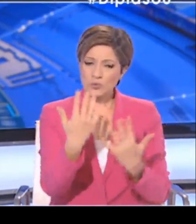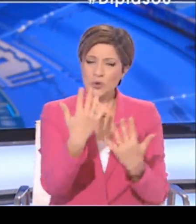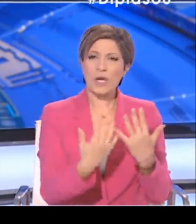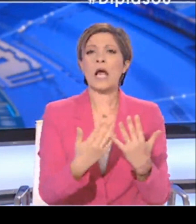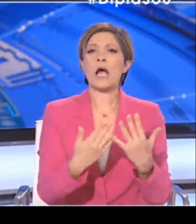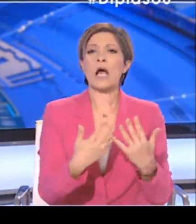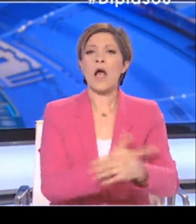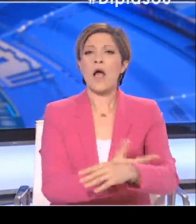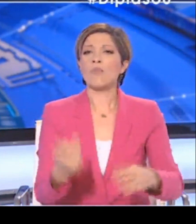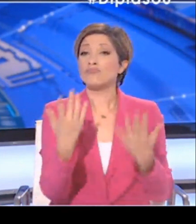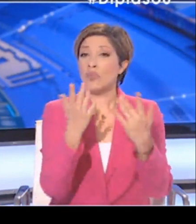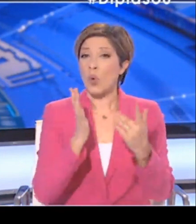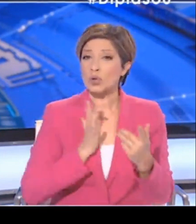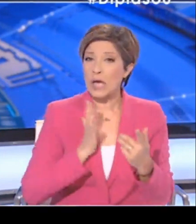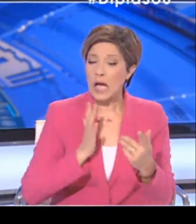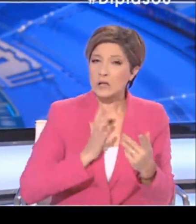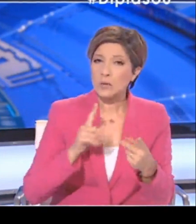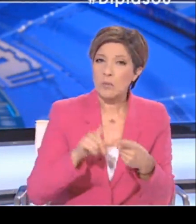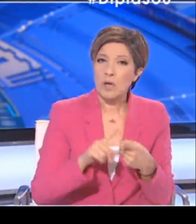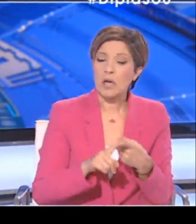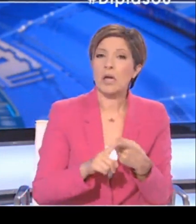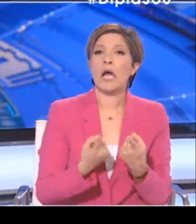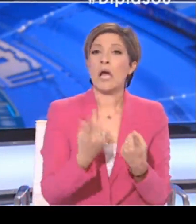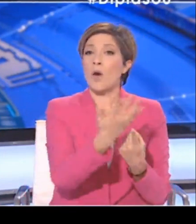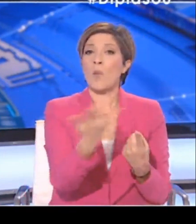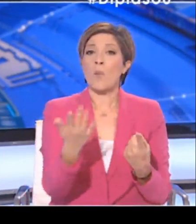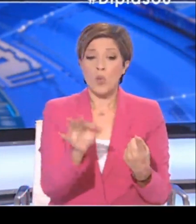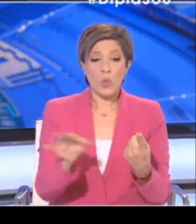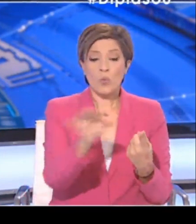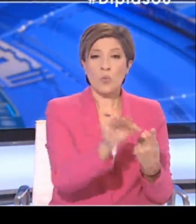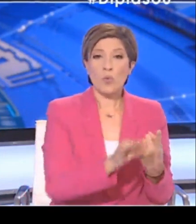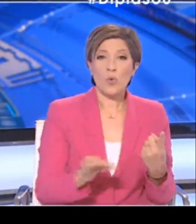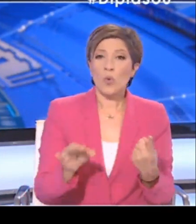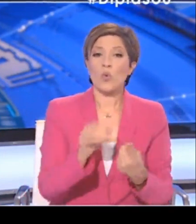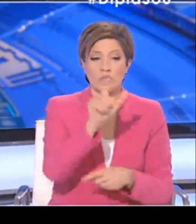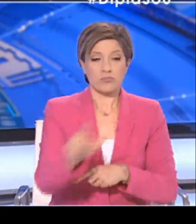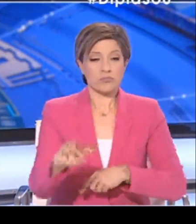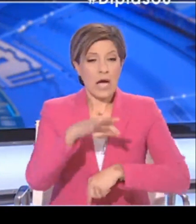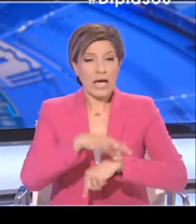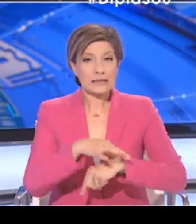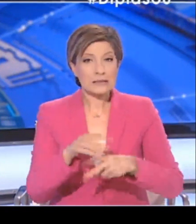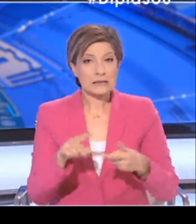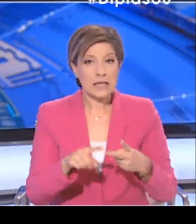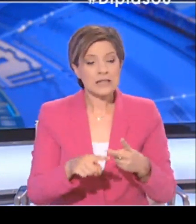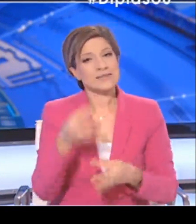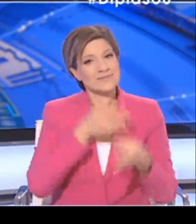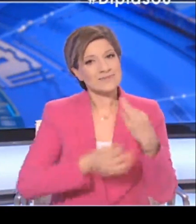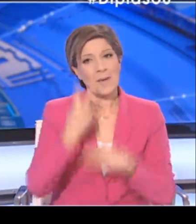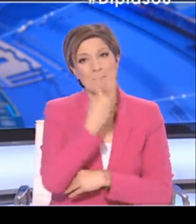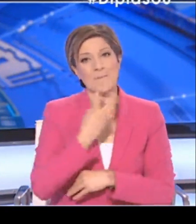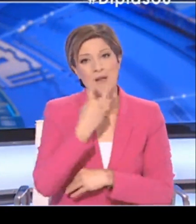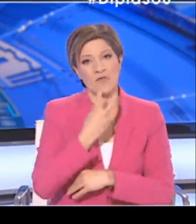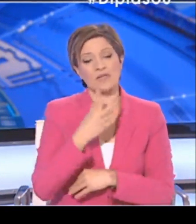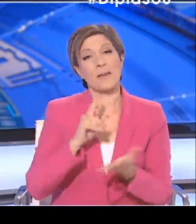παίμος χάρη έχουν κάνει ποιά είναι τα δημογραφικά στοιχεία των ασθενών που έχουν βρει και τα λοιπά. Επομένως θα